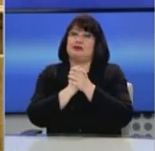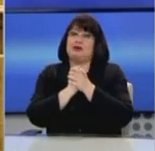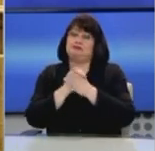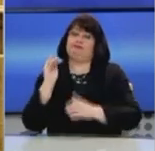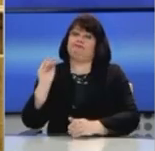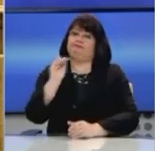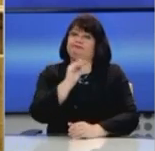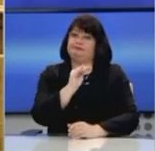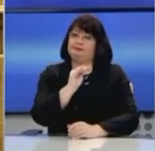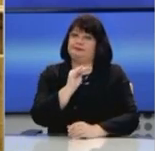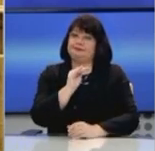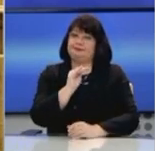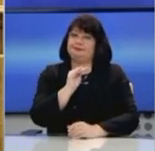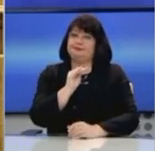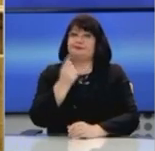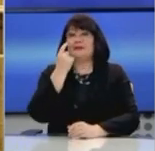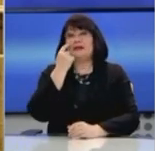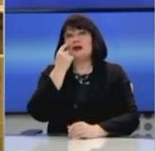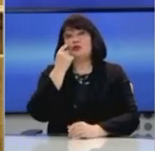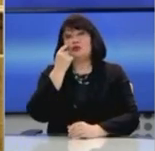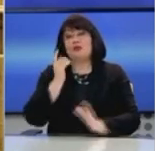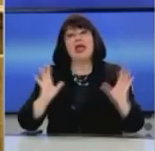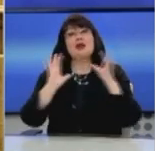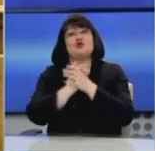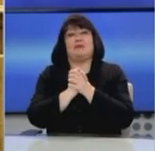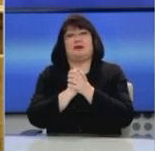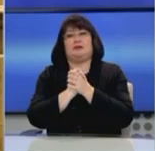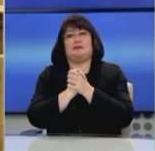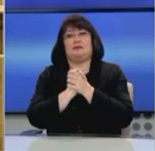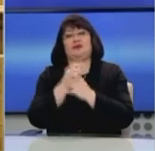πολλοί έχετε καλέσει. Ας το δούμε λίγο έτσι ενωμένοι.